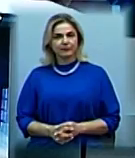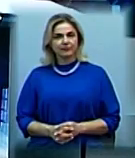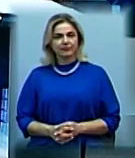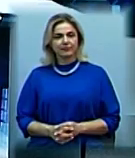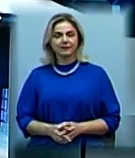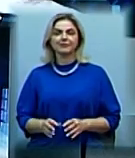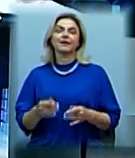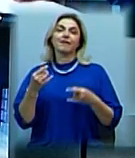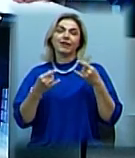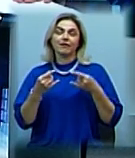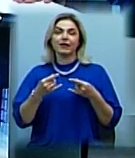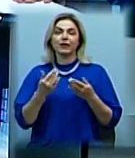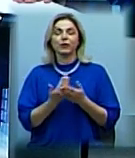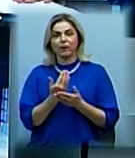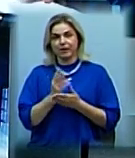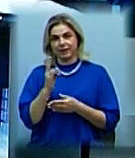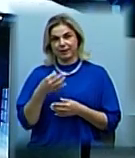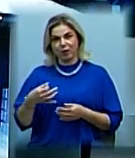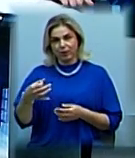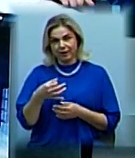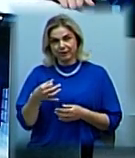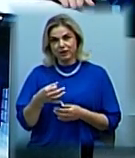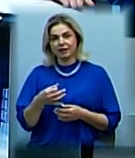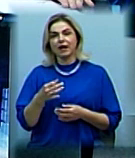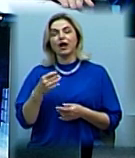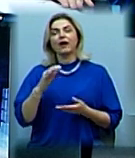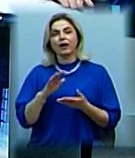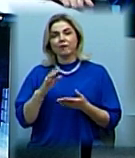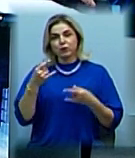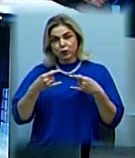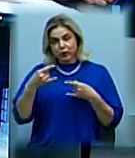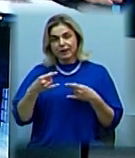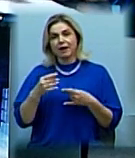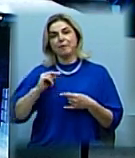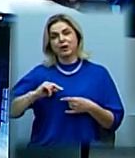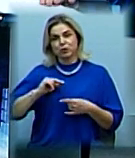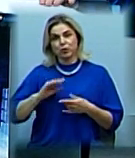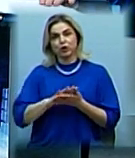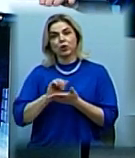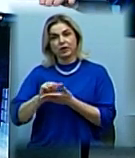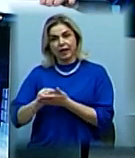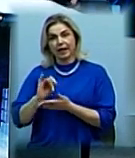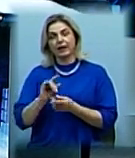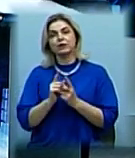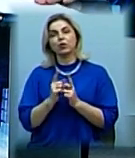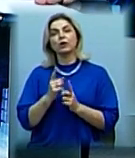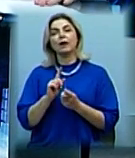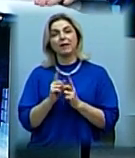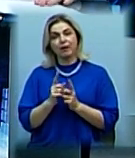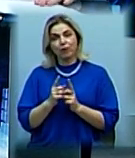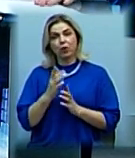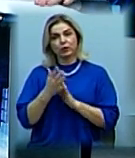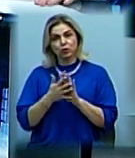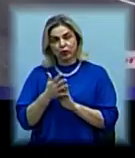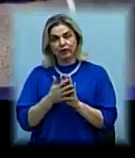В ефірі телевізійні новини Миколаївщини. Студії працює Вікторія Чернявська, сурдопереклад Тетяна Мєснікова. І коротко про